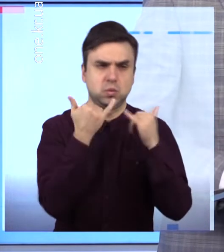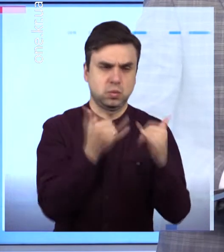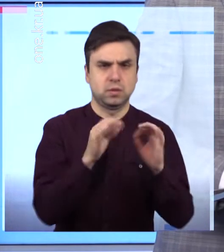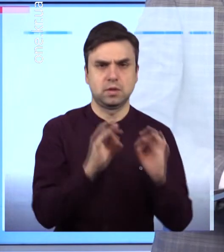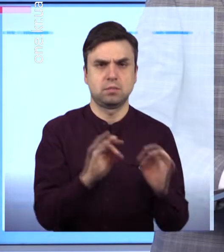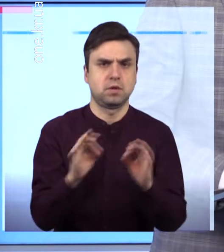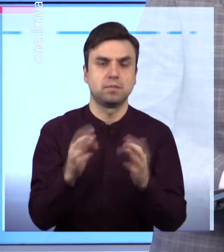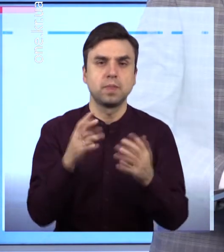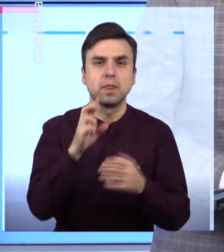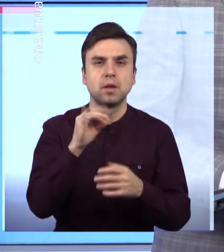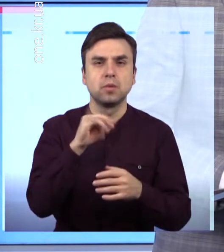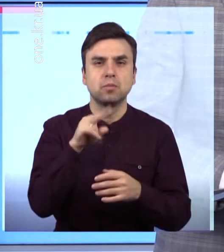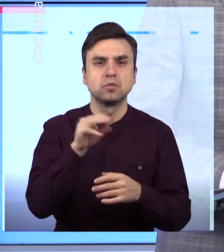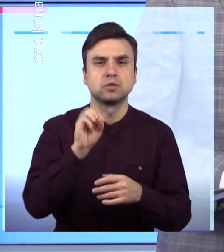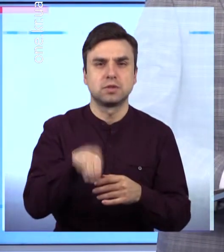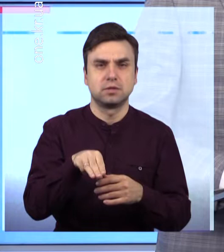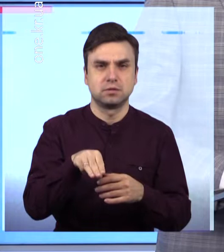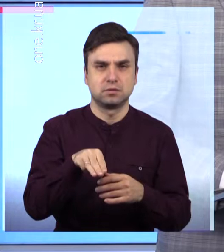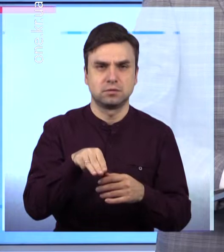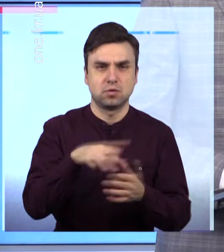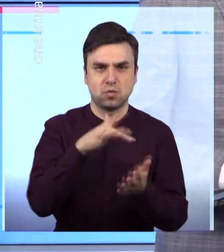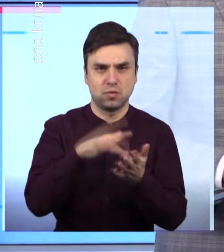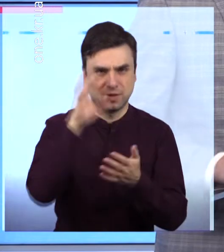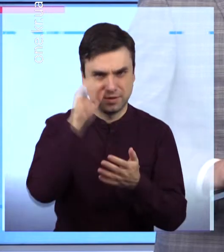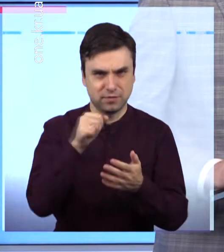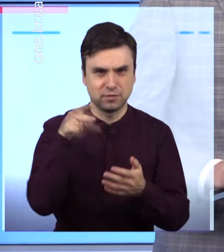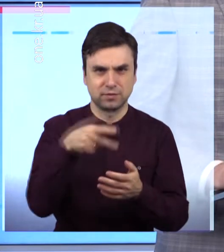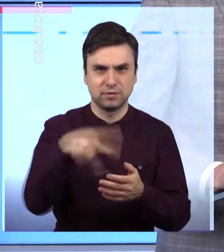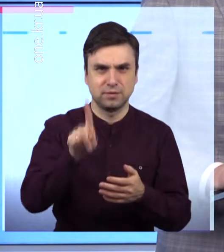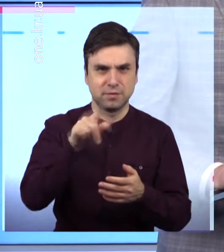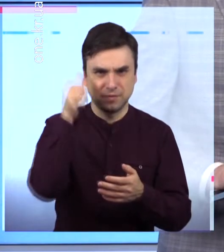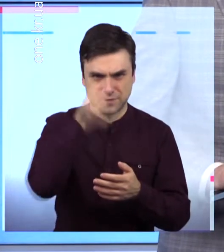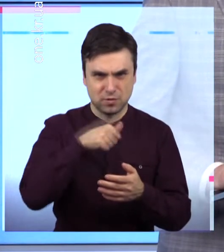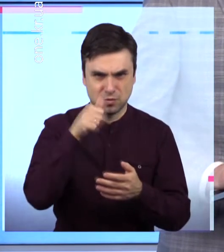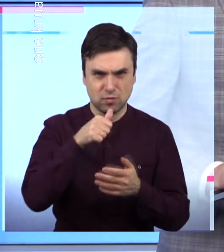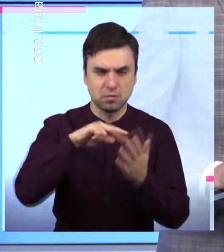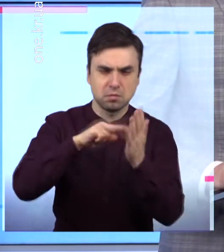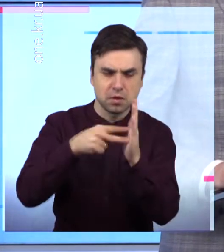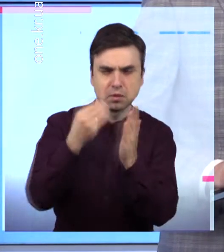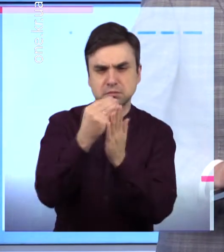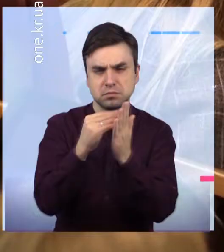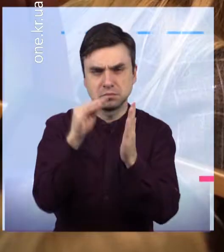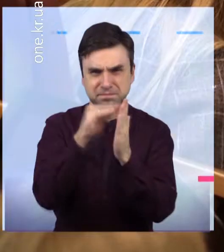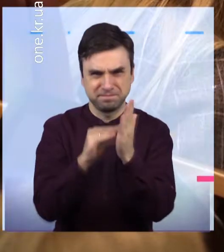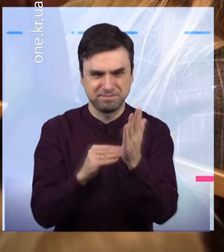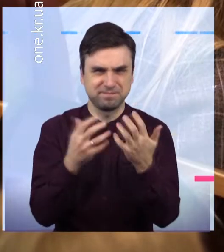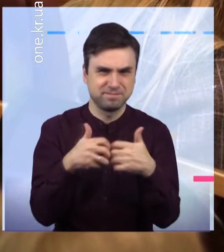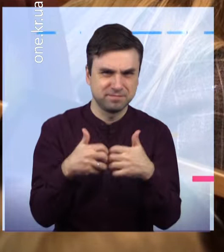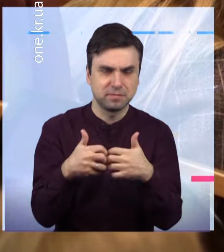2021 рік Заплановано, що тільки на витрати на соціально захищені статті і програми соціального розвитку